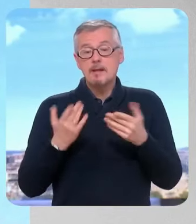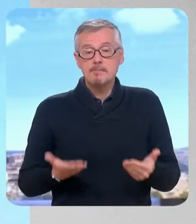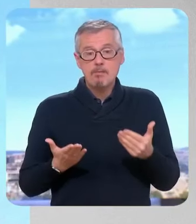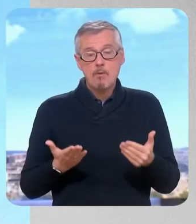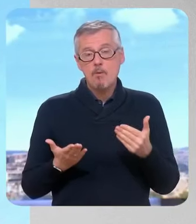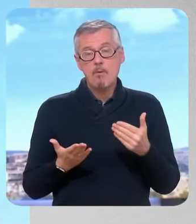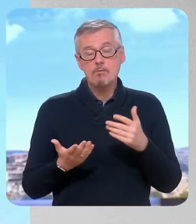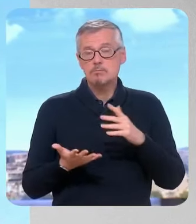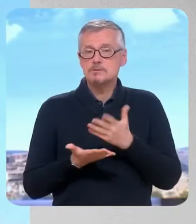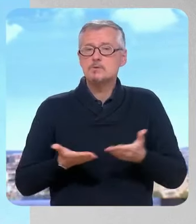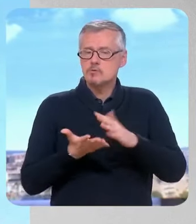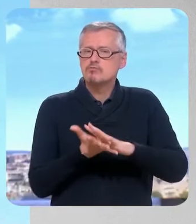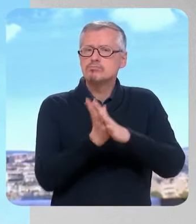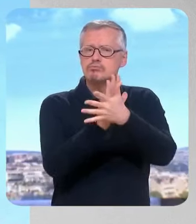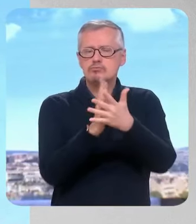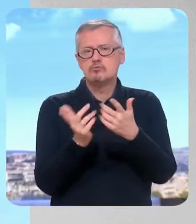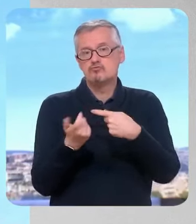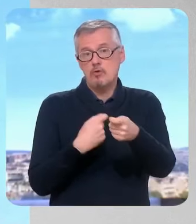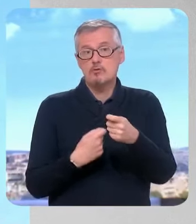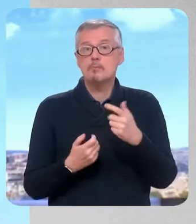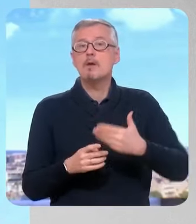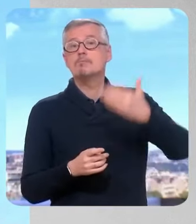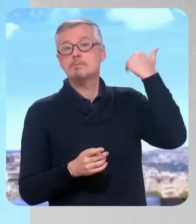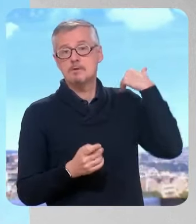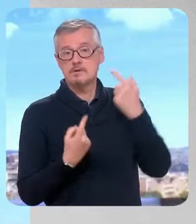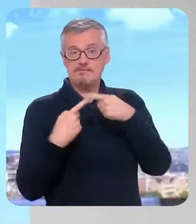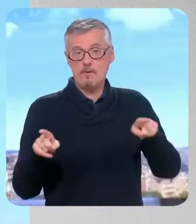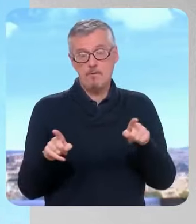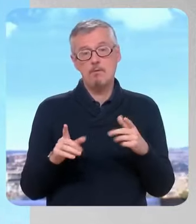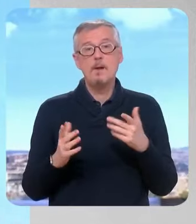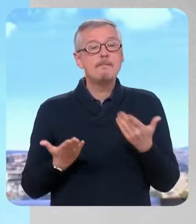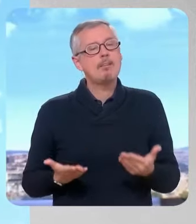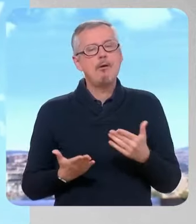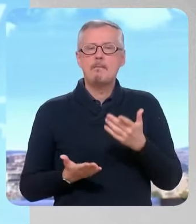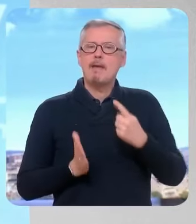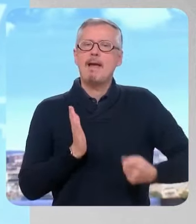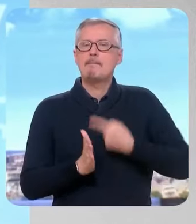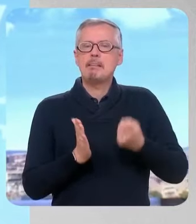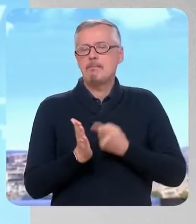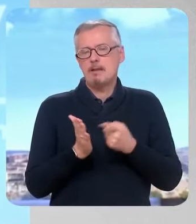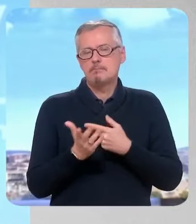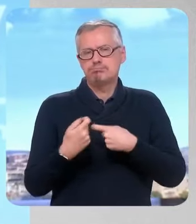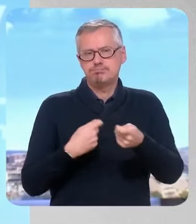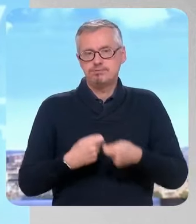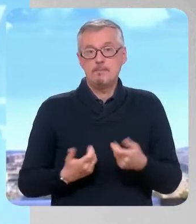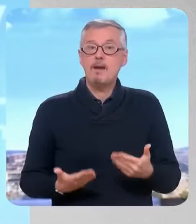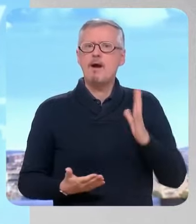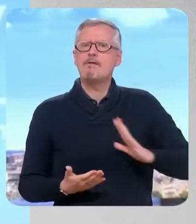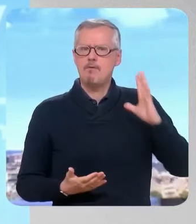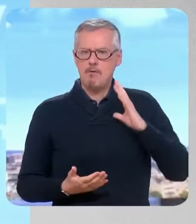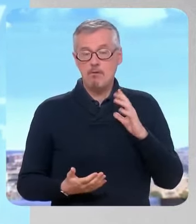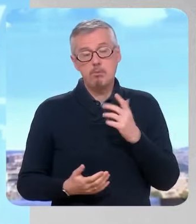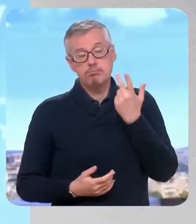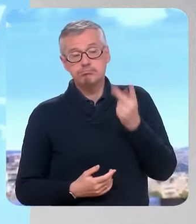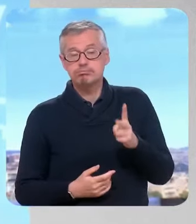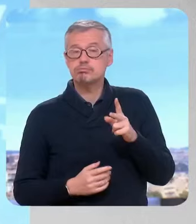serait très choquant sans doute. Mais toute saison, c'est plaisir, si je peux dire, ou toute époque,'est plaisir. Et donc, moi, je trouve qu'il a plutôt décrit des choses qui étaient intéressantes, avec les mots qui